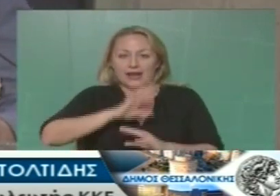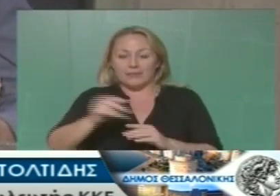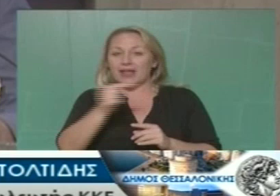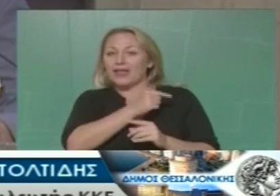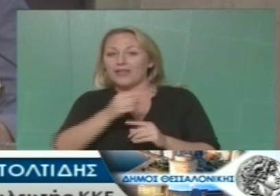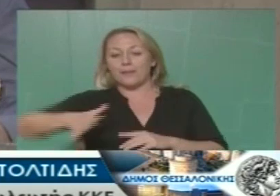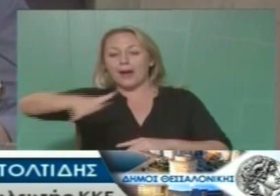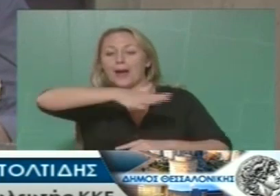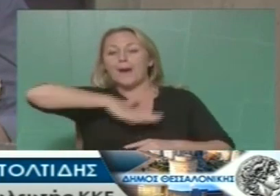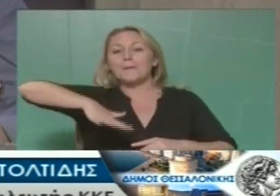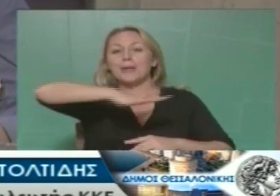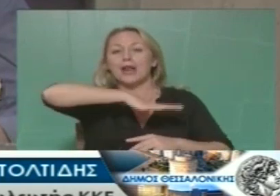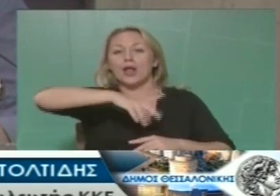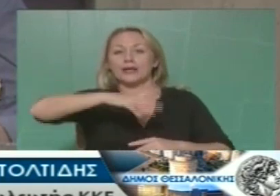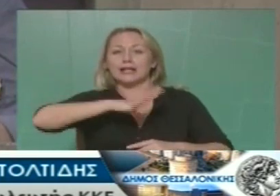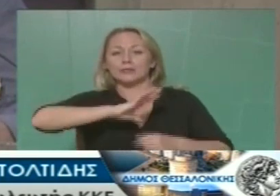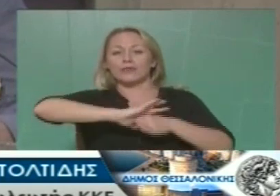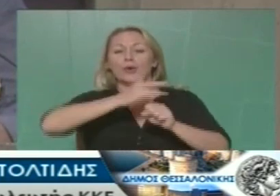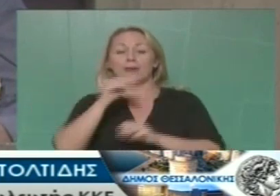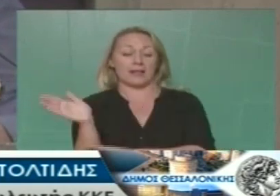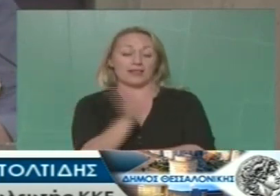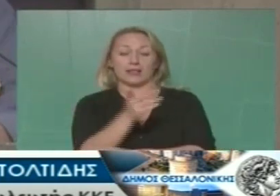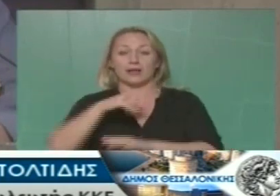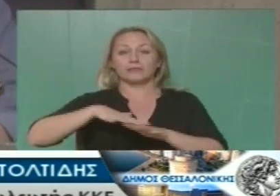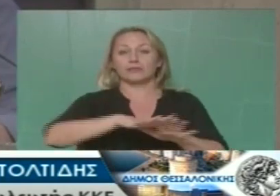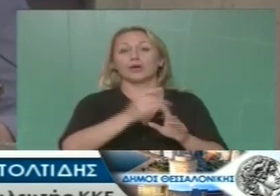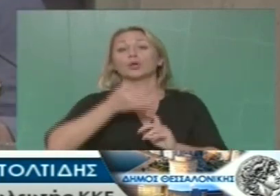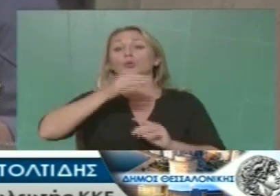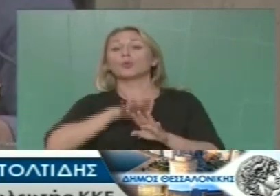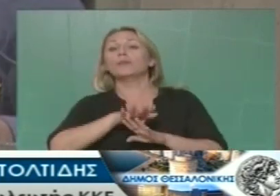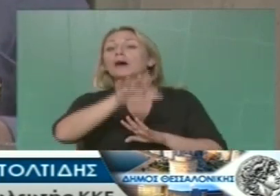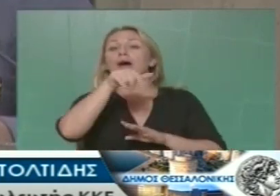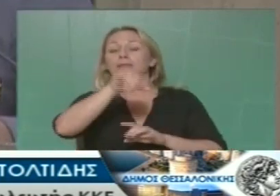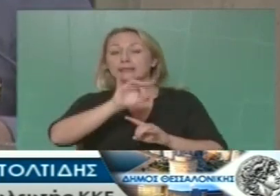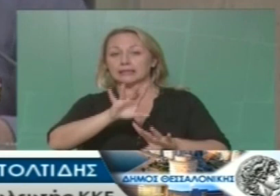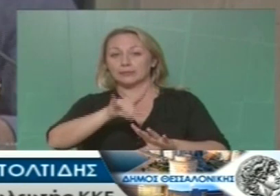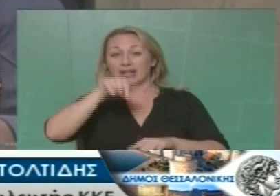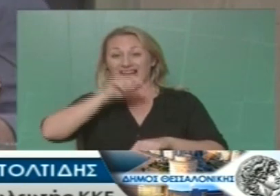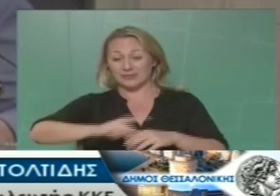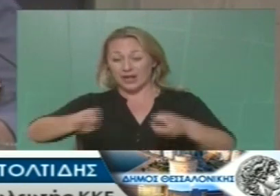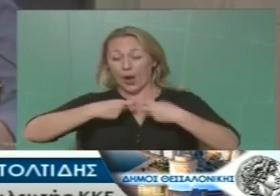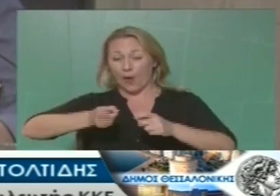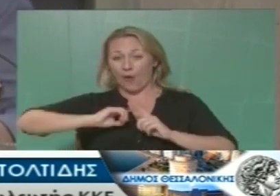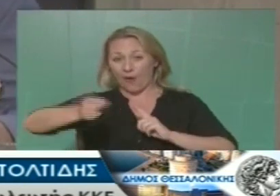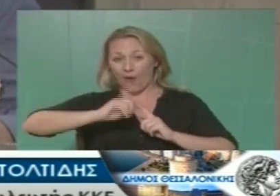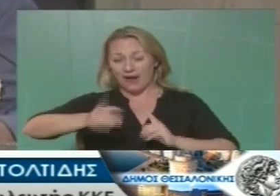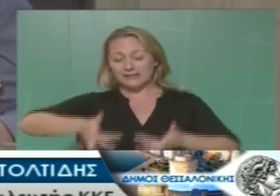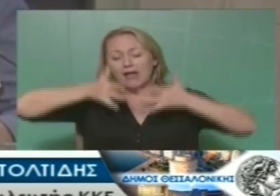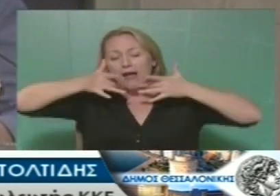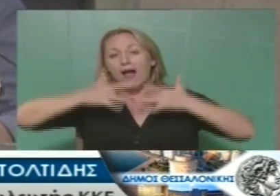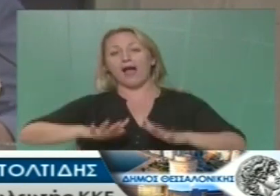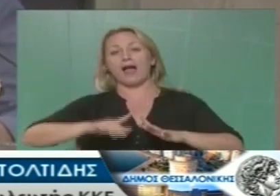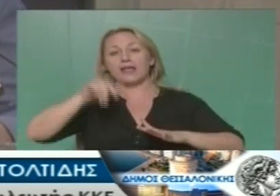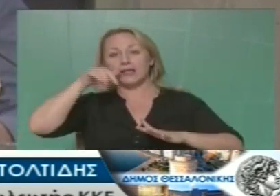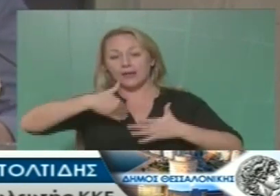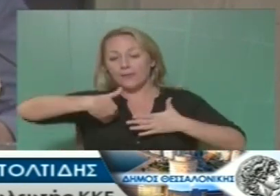επέκταση σε άλλες πολυπληθείς λαϊκές συνοικίες όπως η Δυτική Θεσσαλονίκη, η Τούμπα και αλλού όταν η αστική συγκοινωνία το ΑΣΤ είναι σε τραγική κατάσταση και